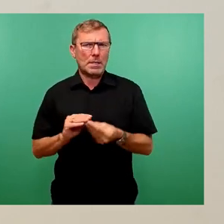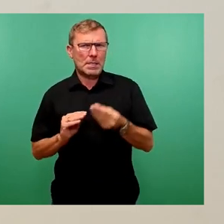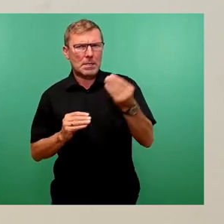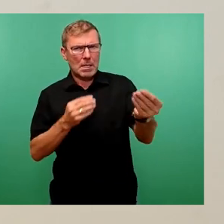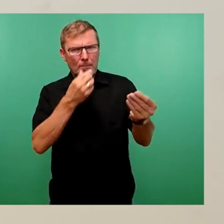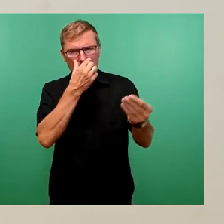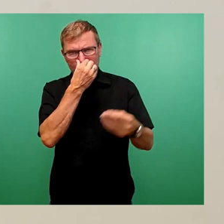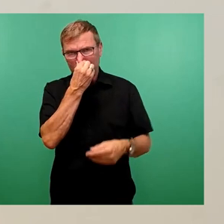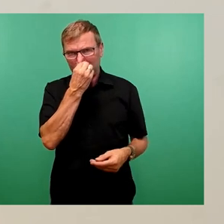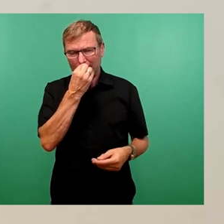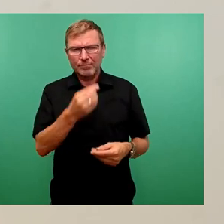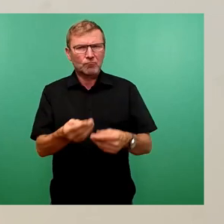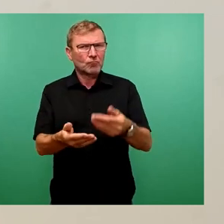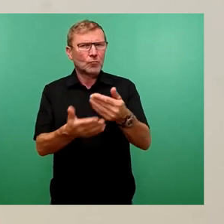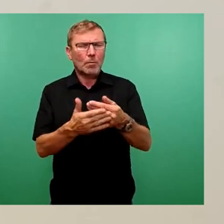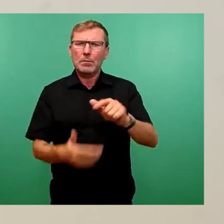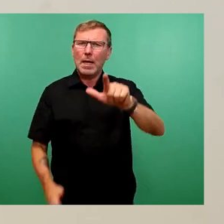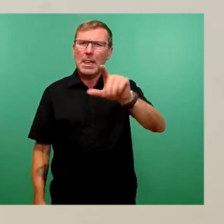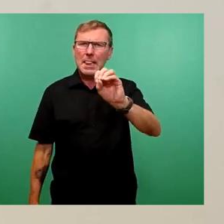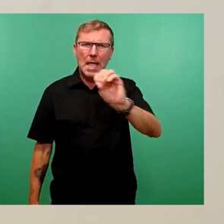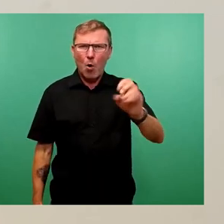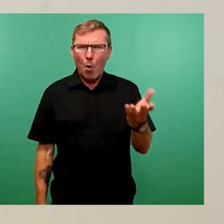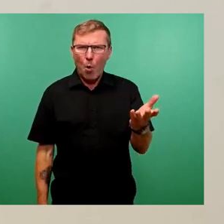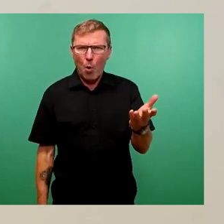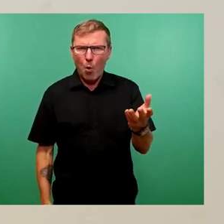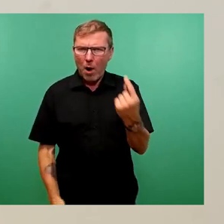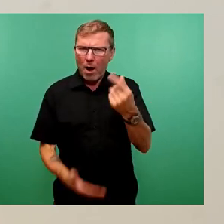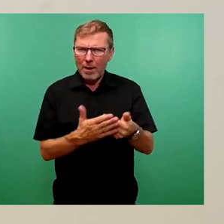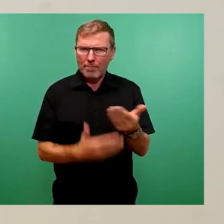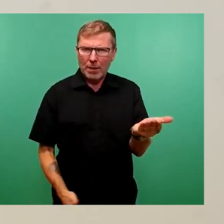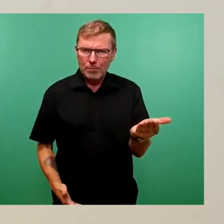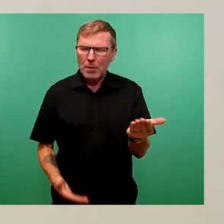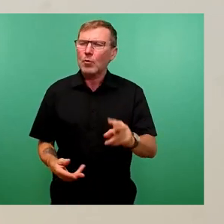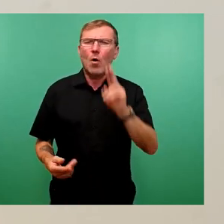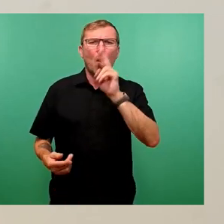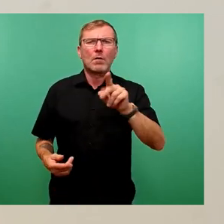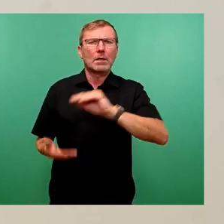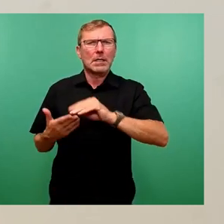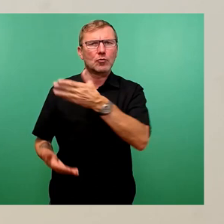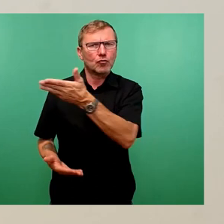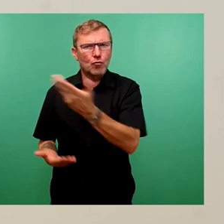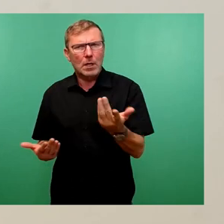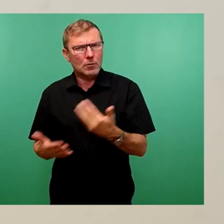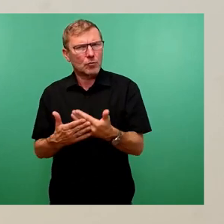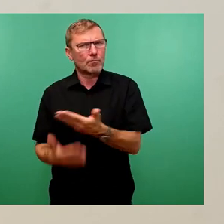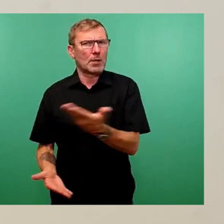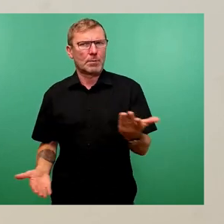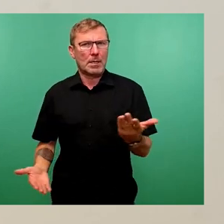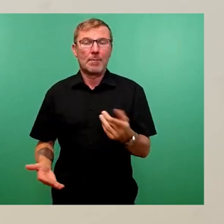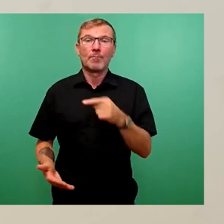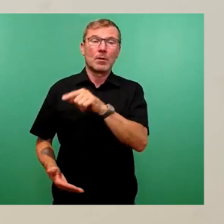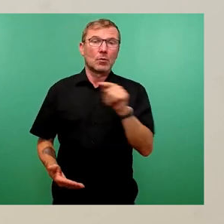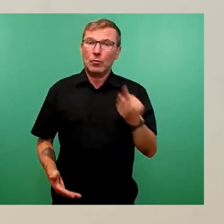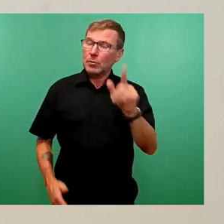wird, wie zum Beispiel Leo als Einbeispiel oder die Universitätsschule. Und deshalb gibt es dort auch deutliche